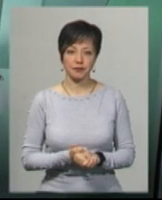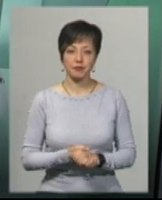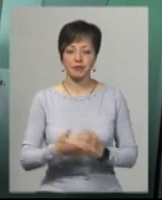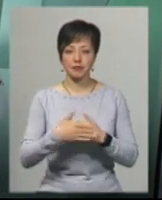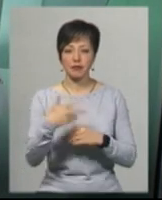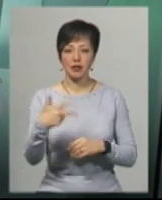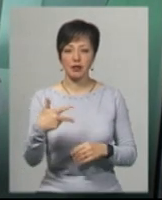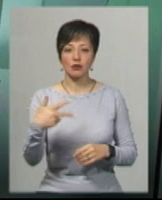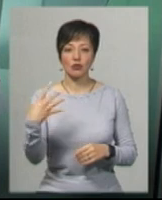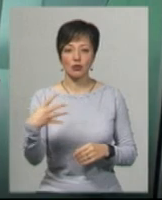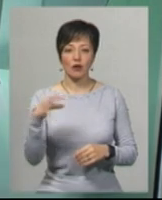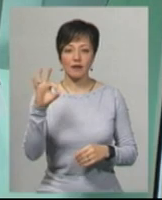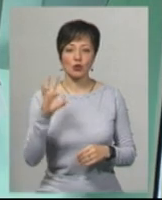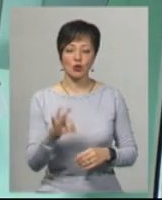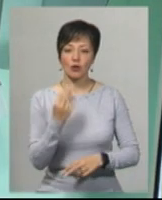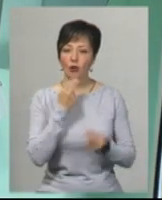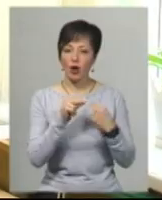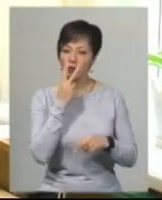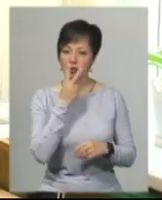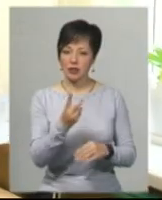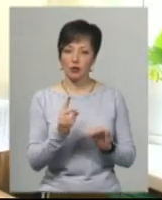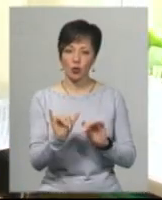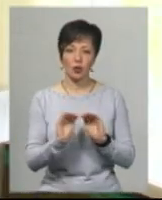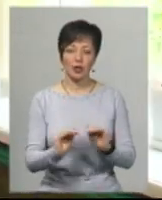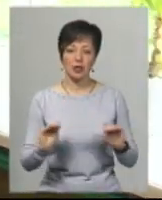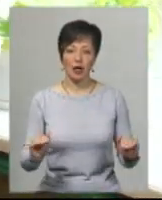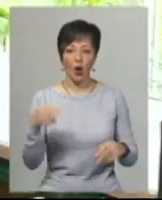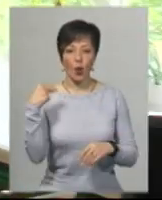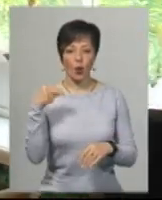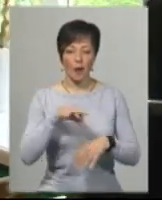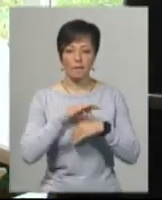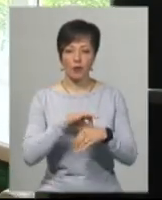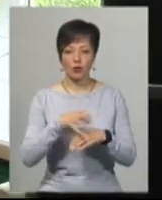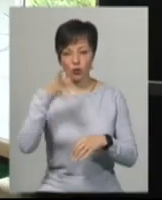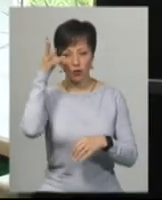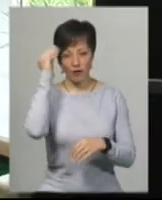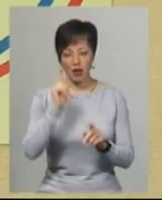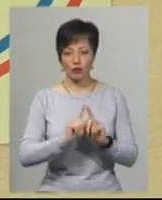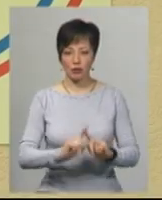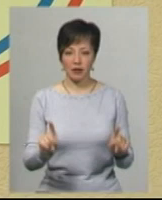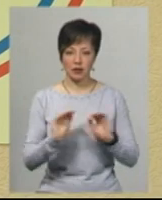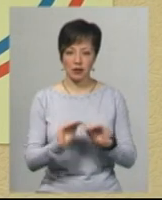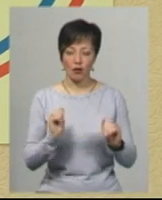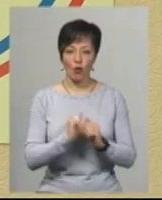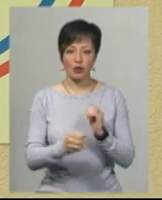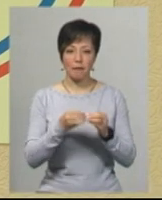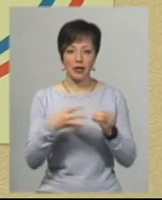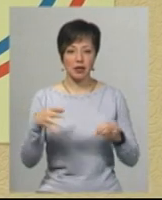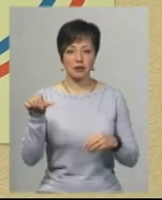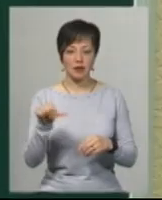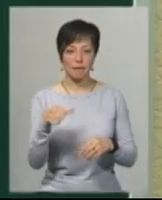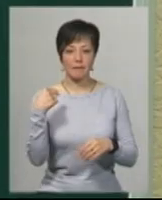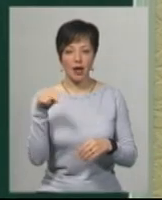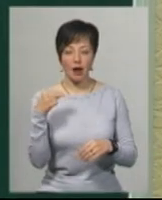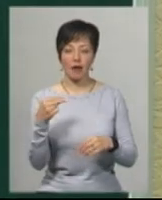30-40% покращується зір в дітей. Уроки в школі проводять також з урахуванням особливостей учнів. Кожні 15 хвилин перерва,